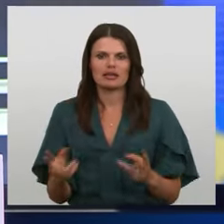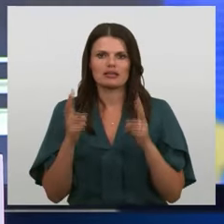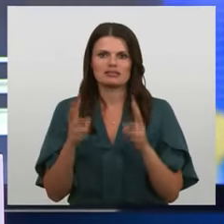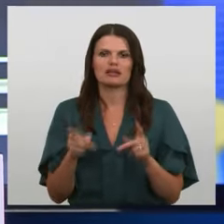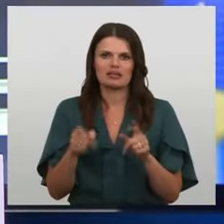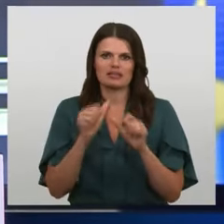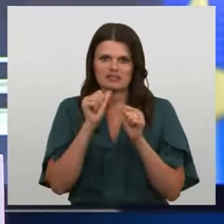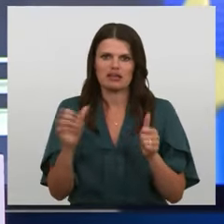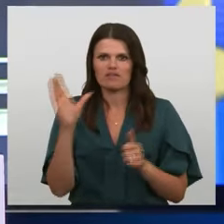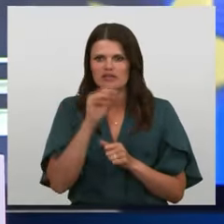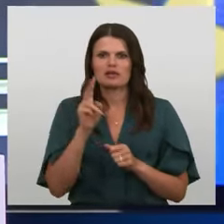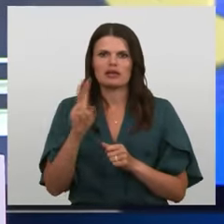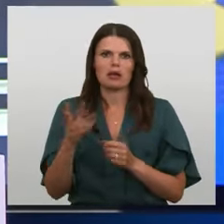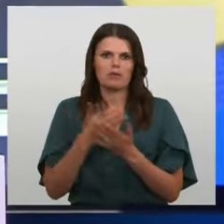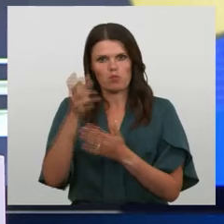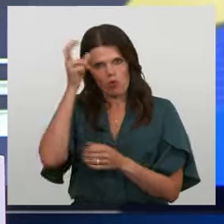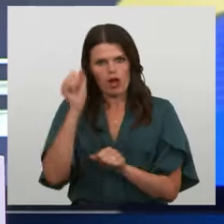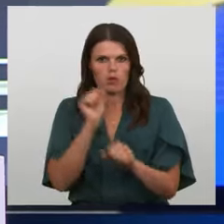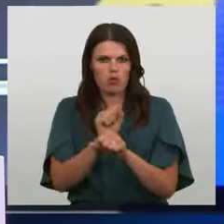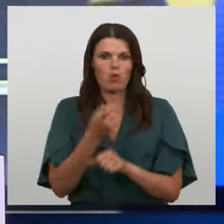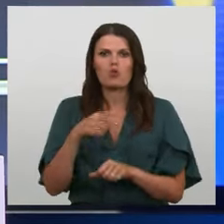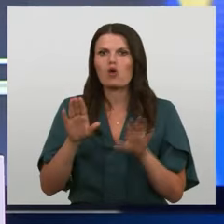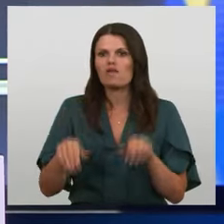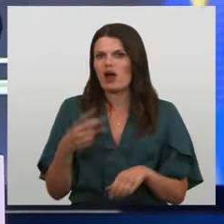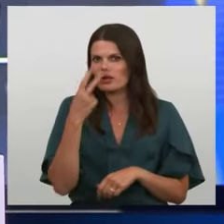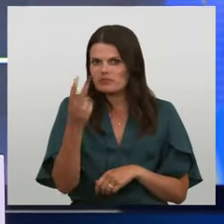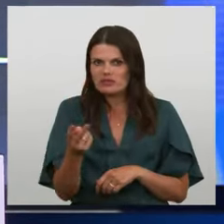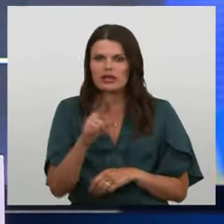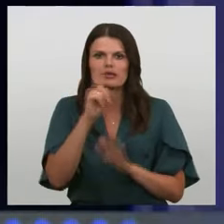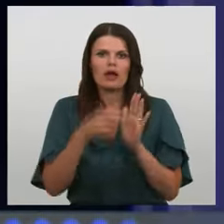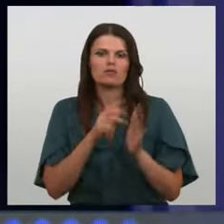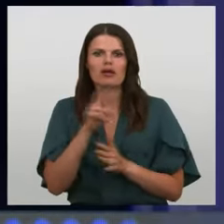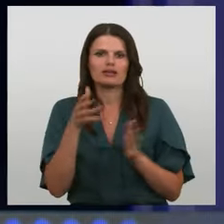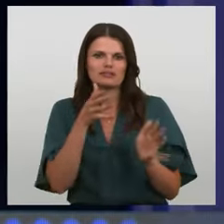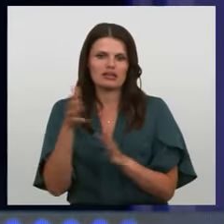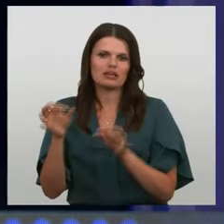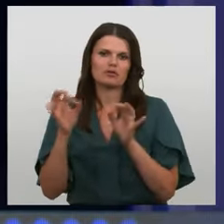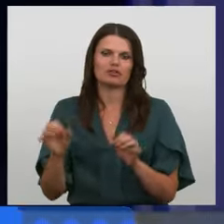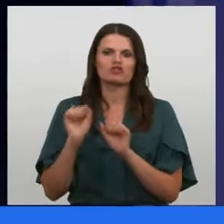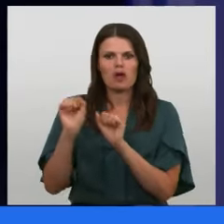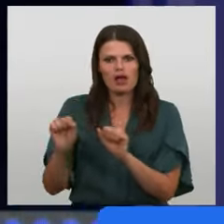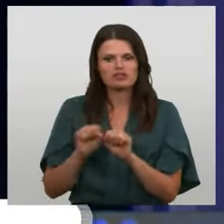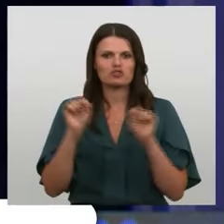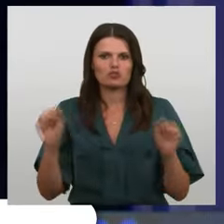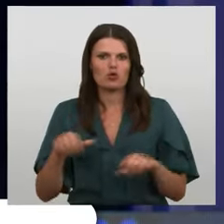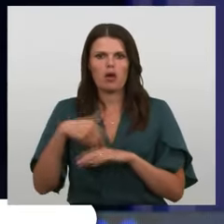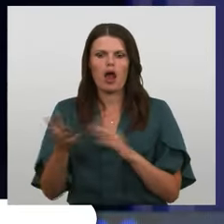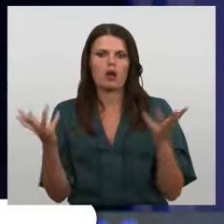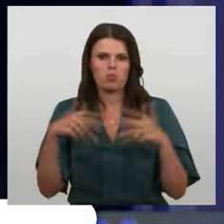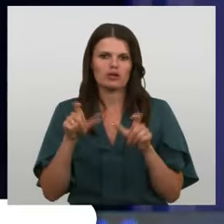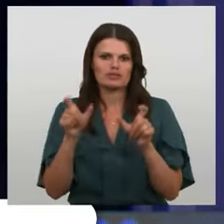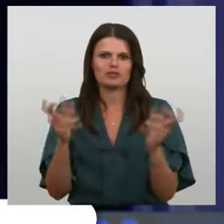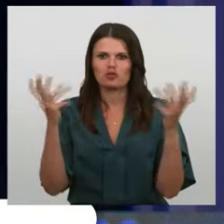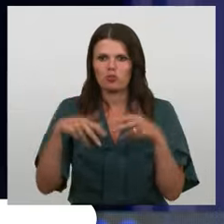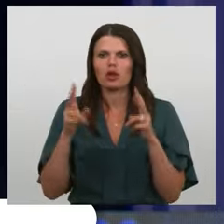iespējams zinot, ka tā pati Ungārija boķēs. To, ko mēs varam skatīties, ir jautājumi, kas skar tiešām aizsardzību, drošību un ārpolitik, sankciju politiku,